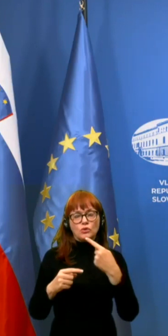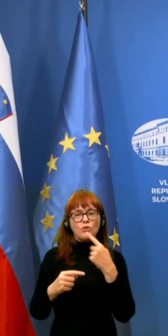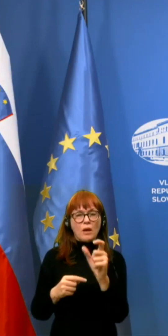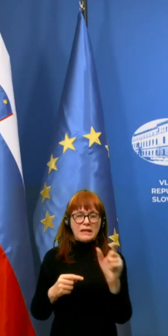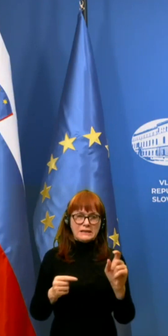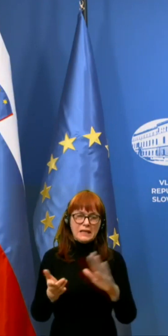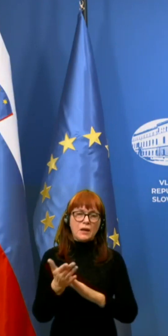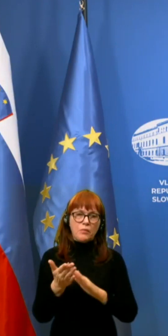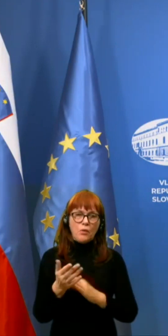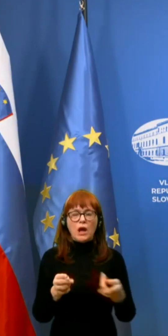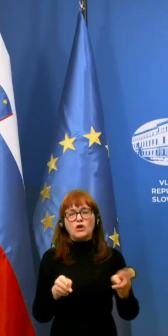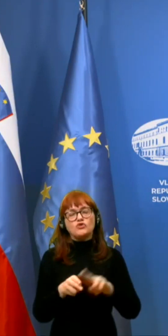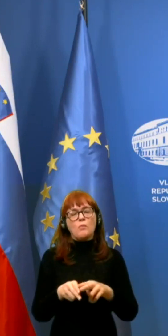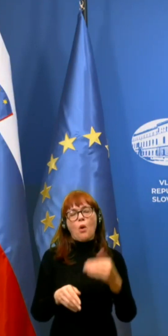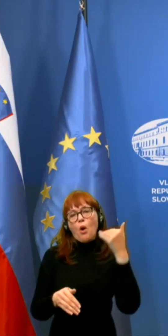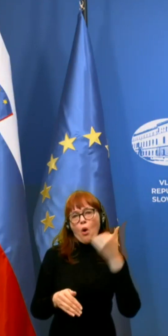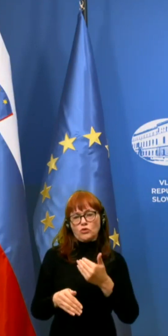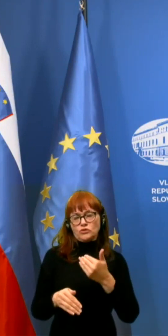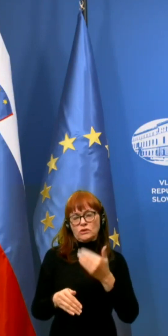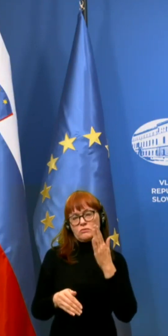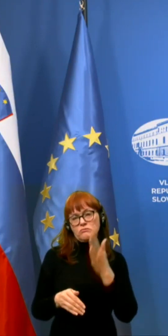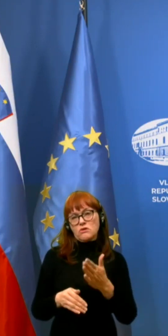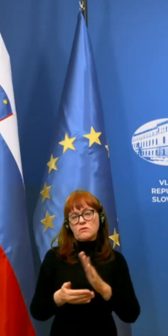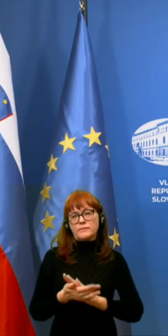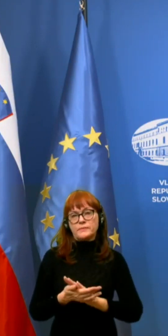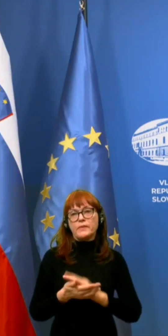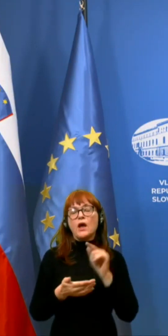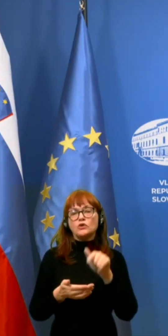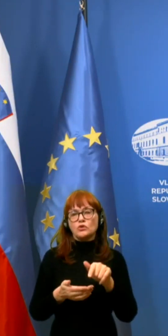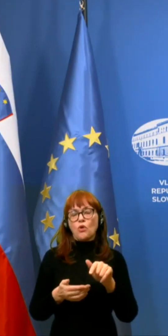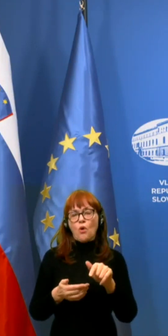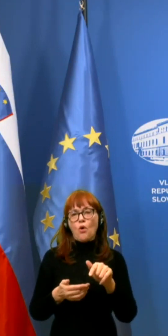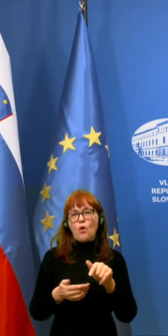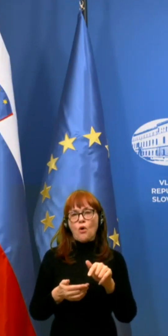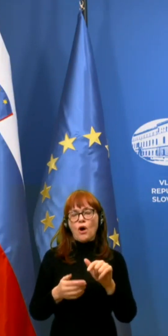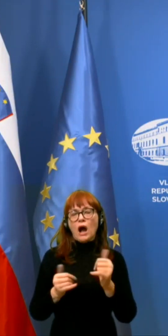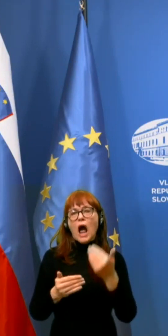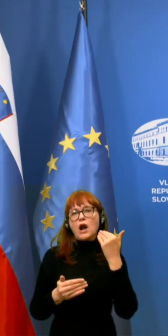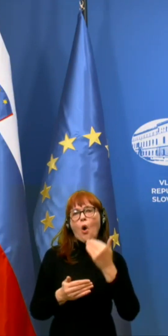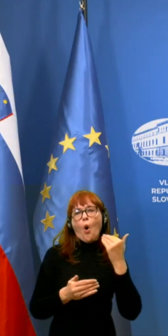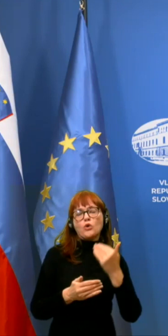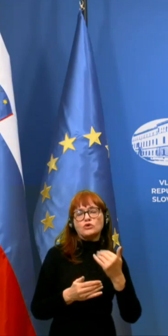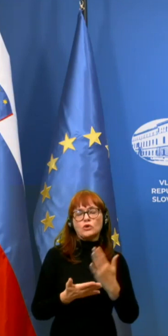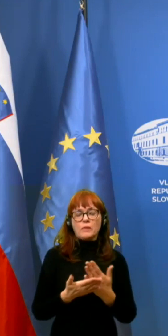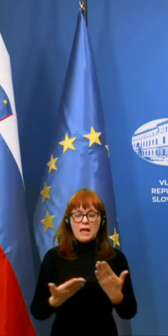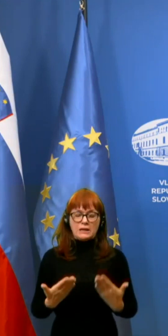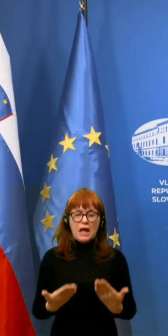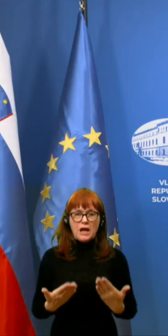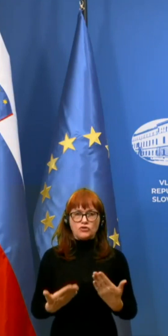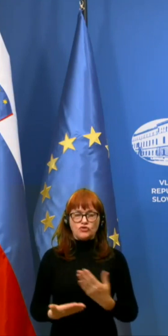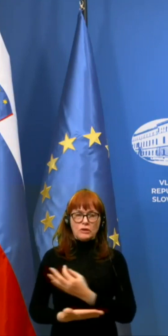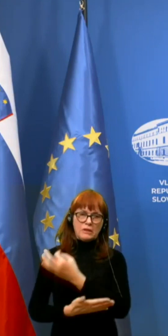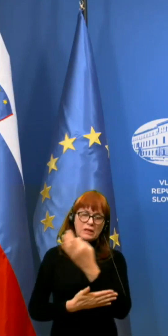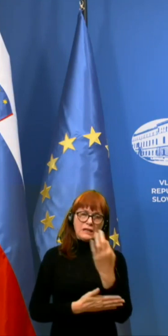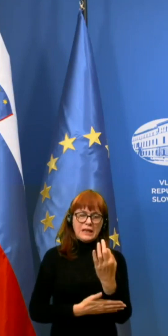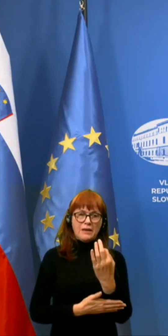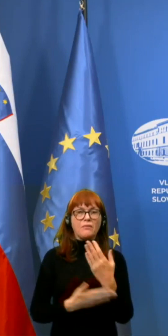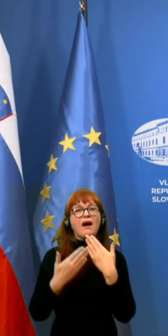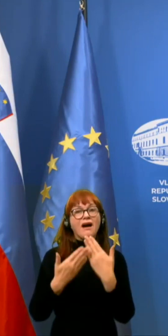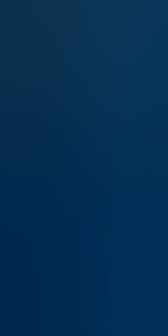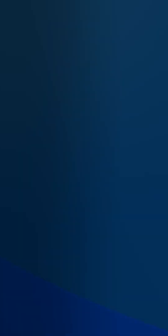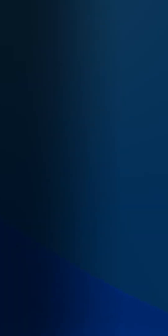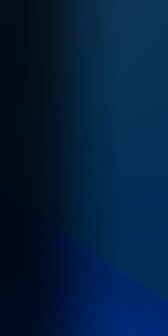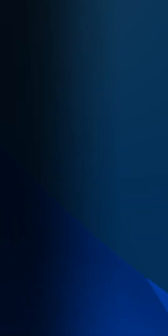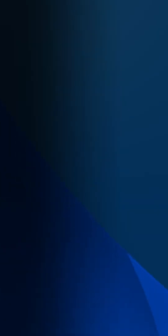pomeni, še bolj zaustri to, kar zaustrujamo z današnjim dnem. Hvala za